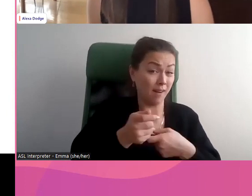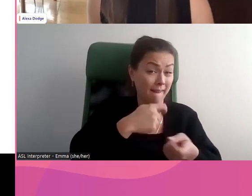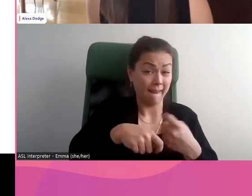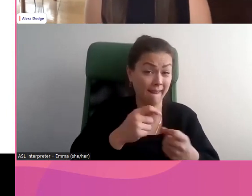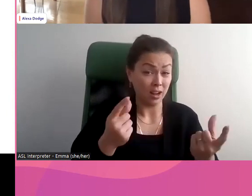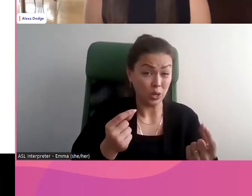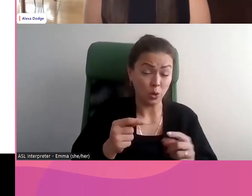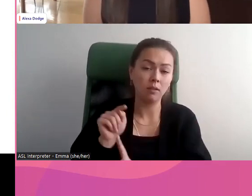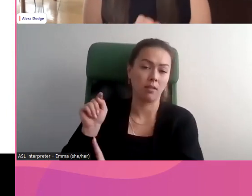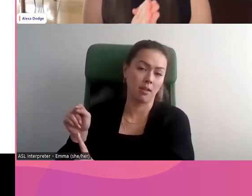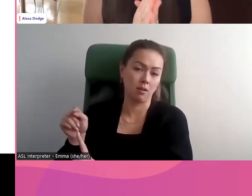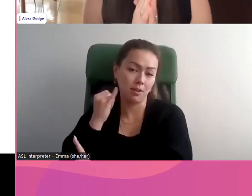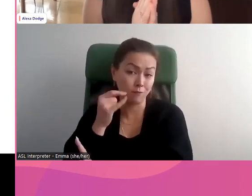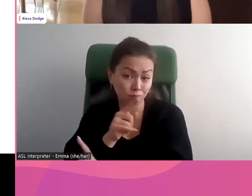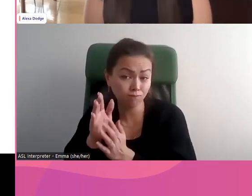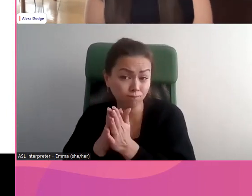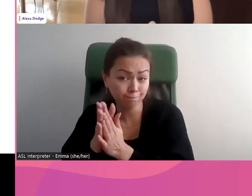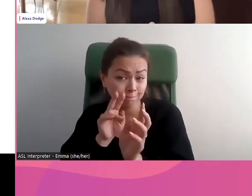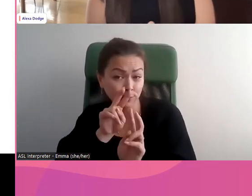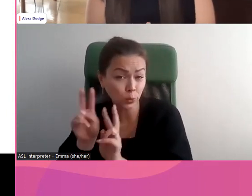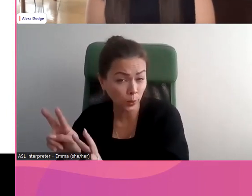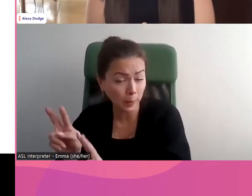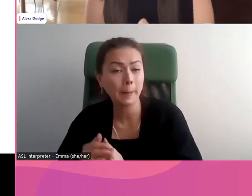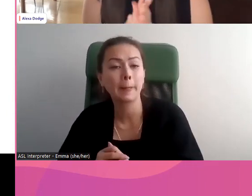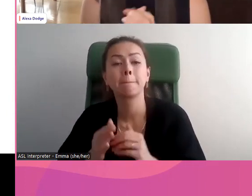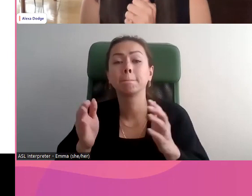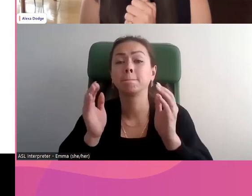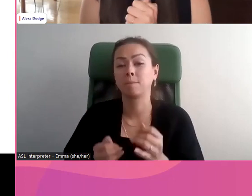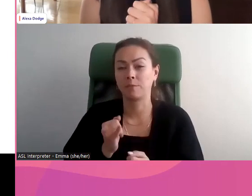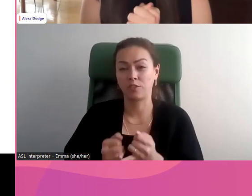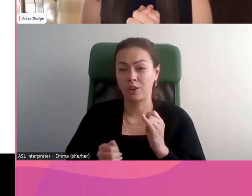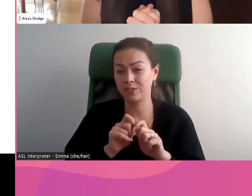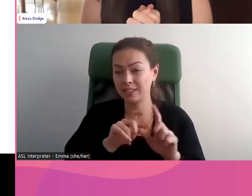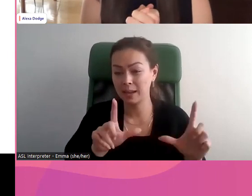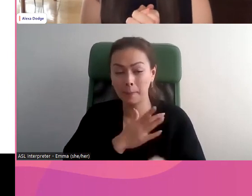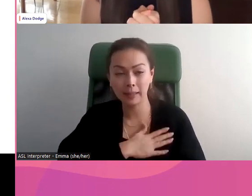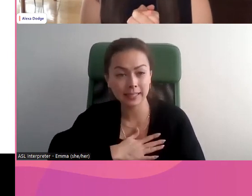aujourd'hui. Vous les trouverez dans le document 6 juin. Et dernière diapo.